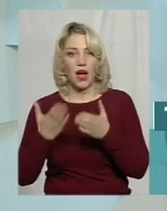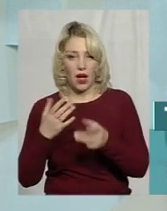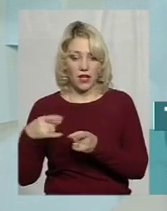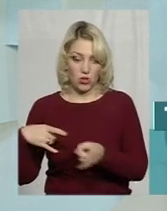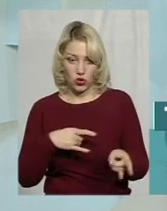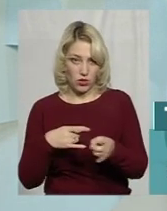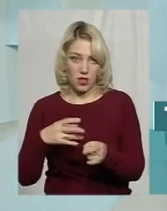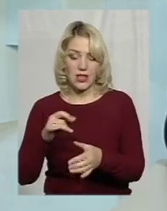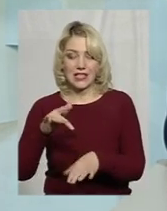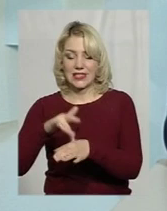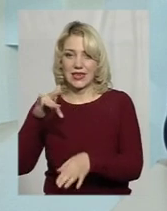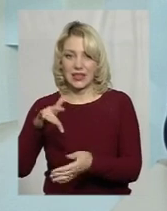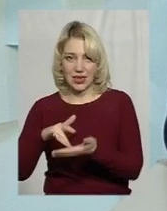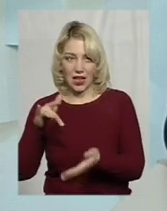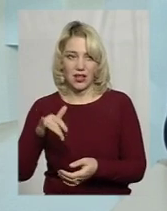на центральний пост прийде?